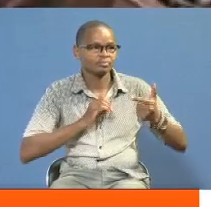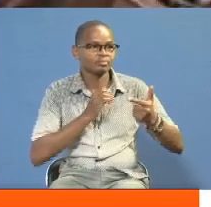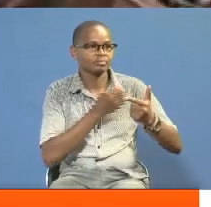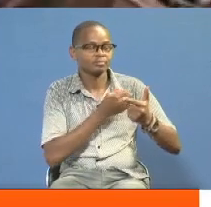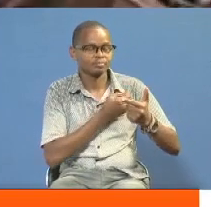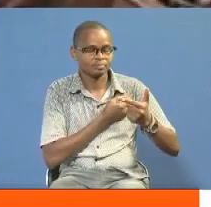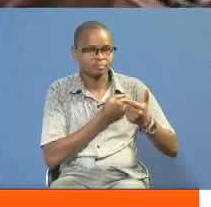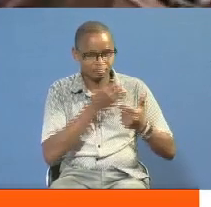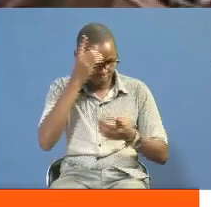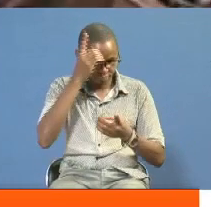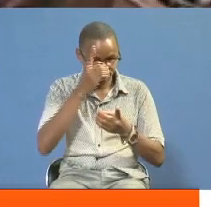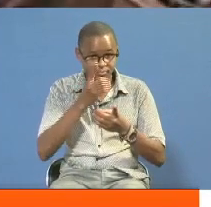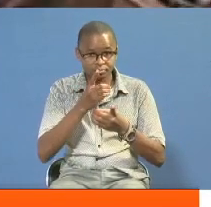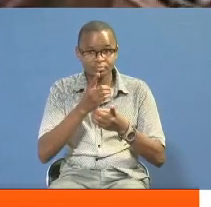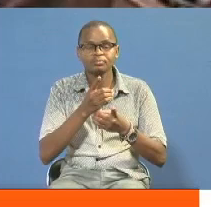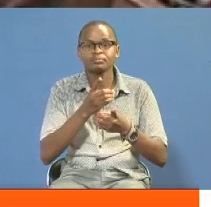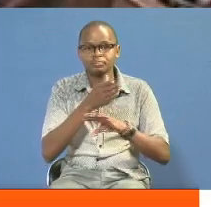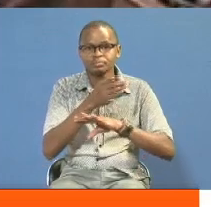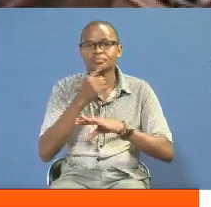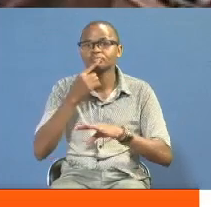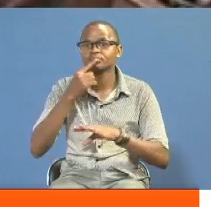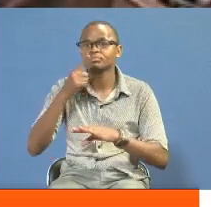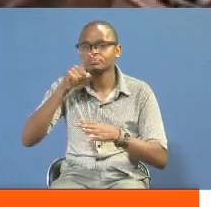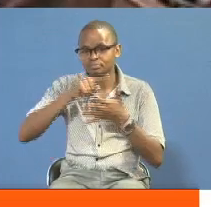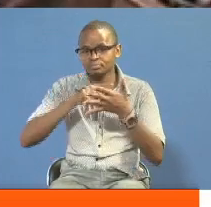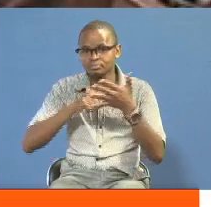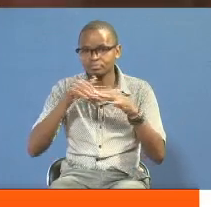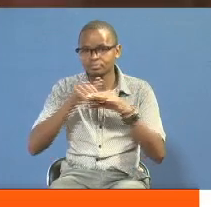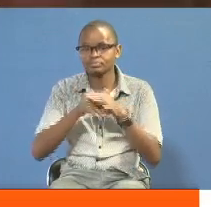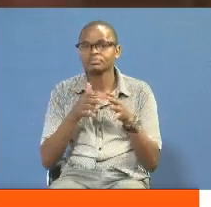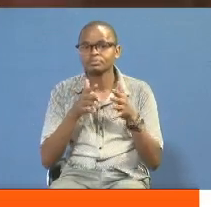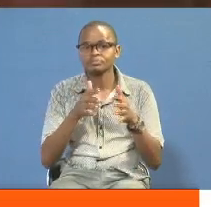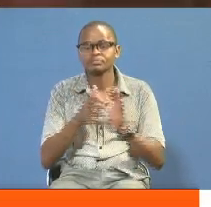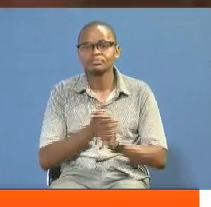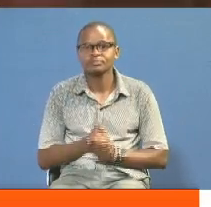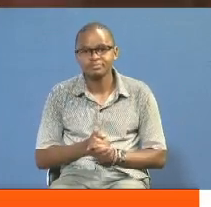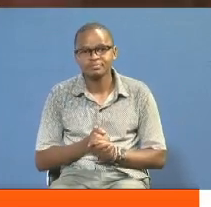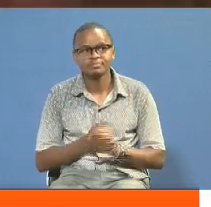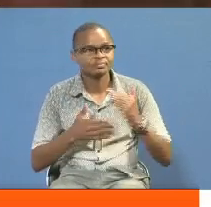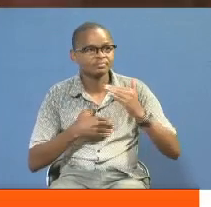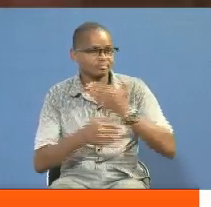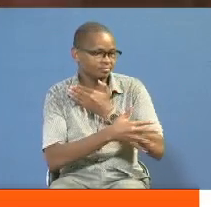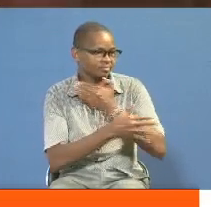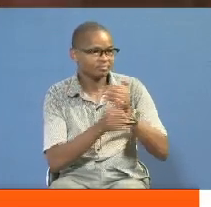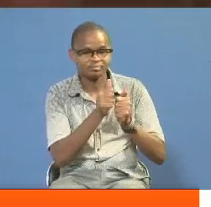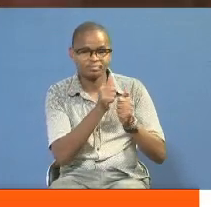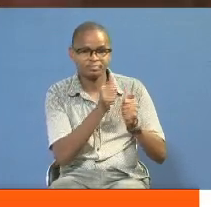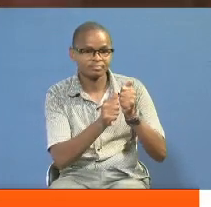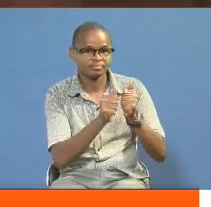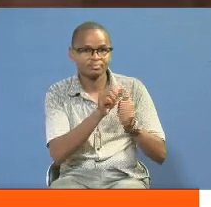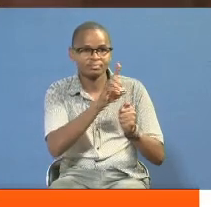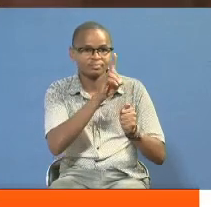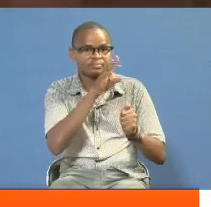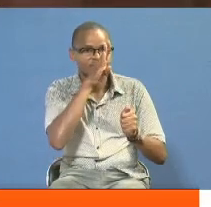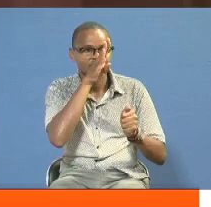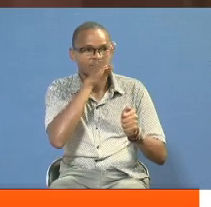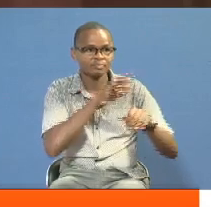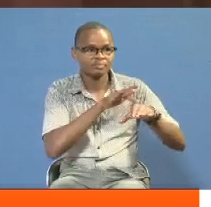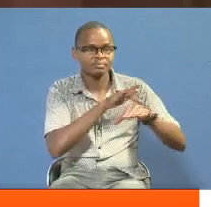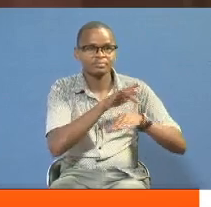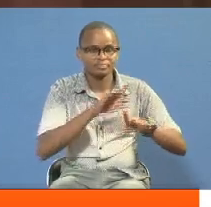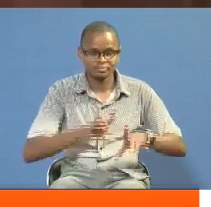halitumainia hadithi tofauti akisimama na mswada huu We have stolen money which should have saved